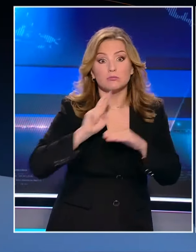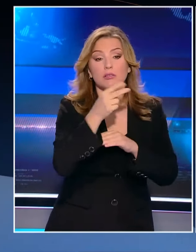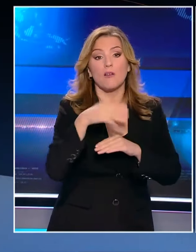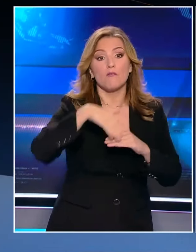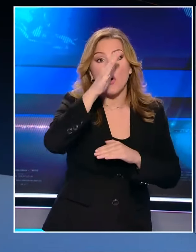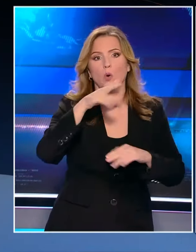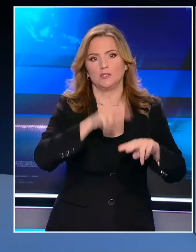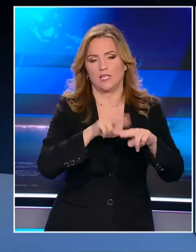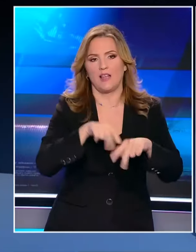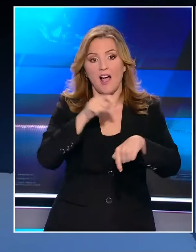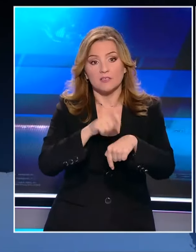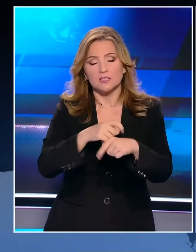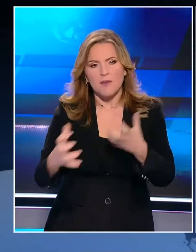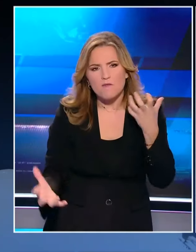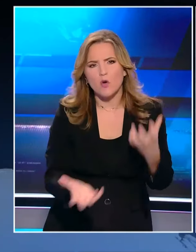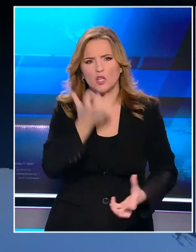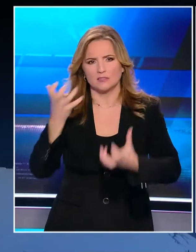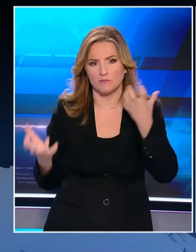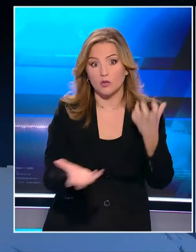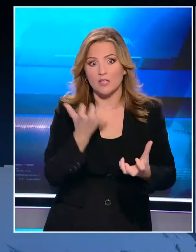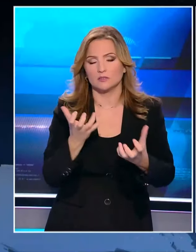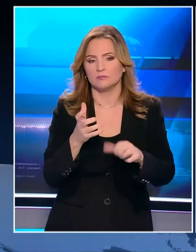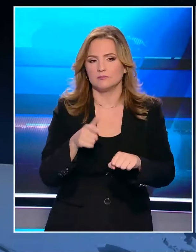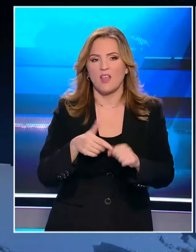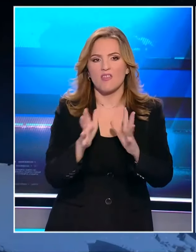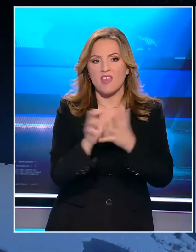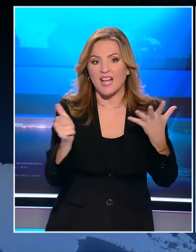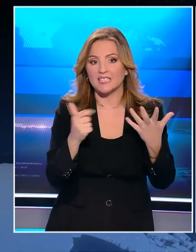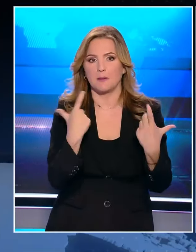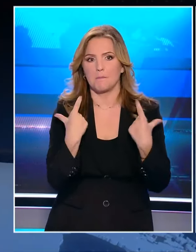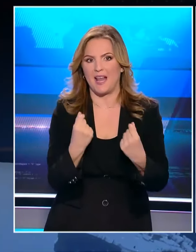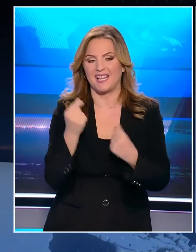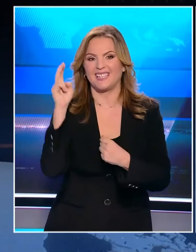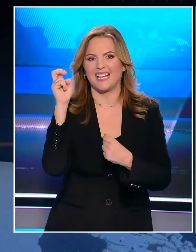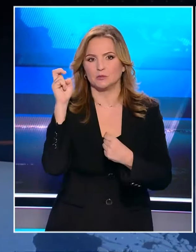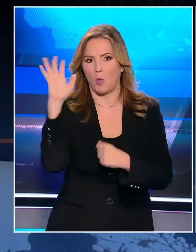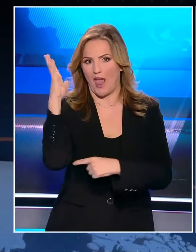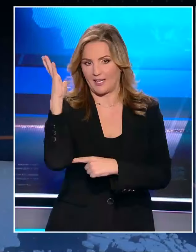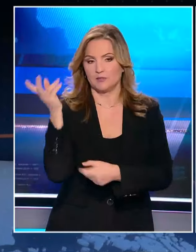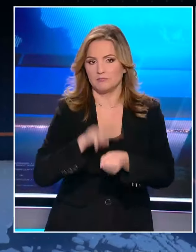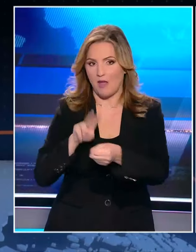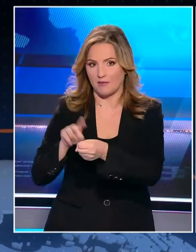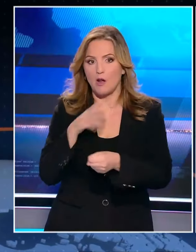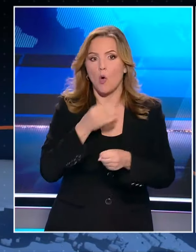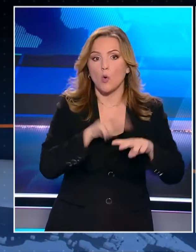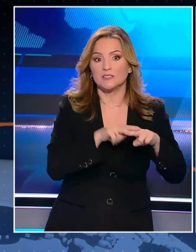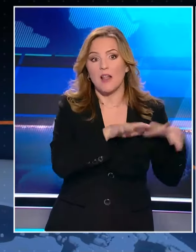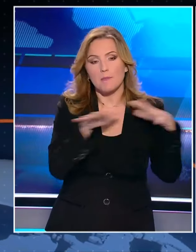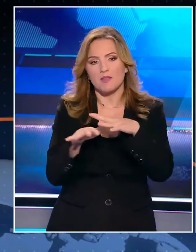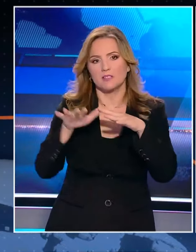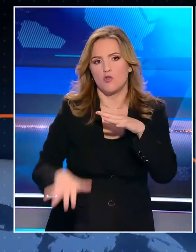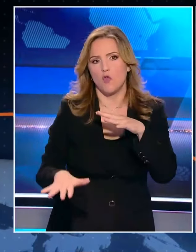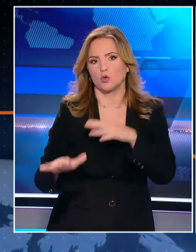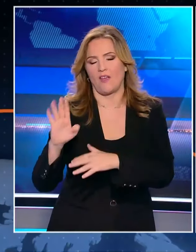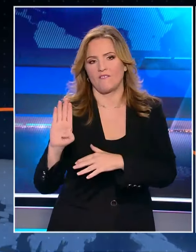Υπότιτλοι Και όλα αυτά ενώ τουλάχιστον 16 μέλη της Χεσμολά σκοτώθηκαν από το σφοδρό βομβαρδισμό του Ισραήλ στα νότια της